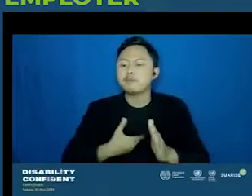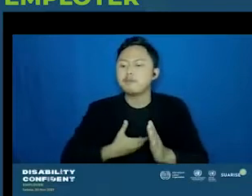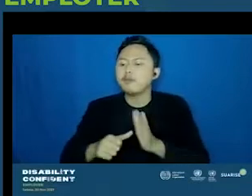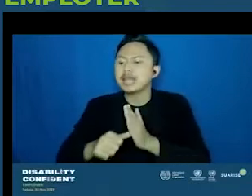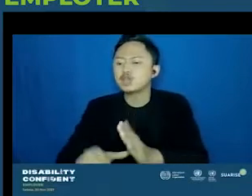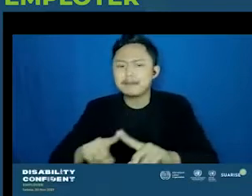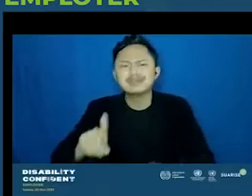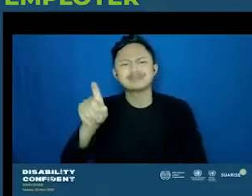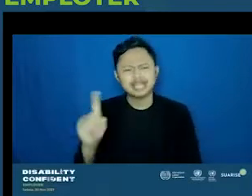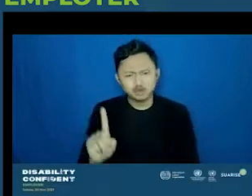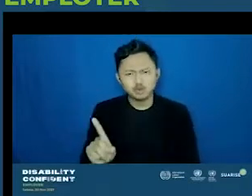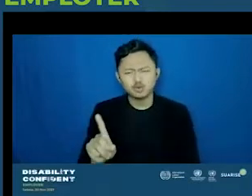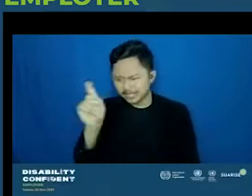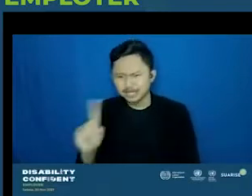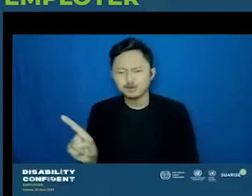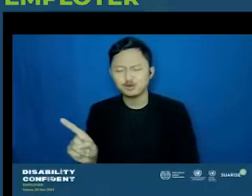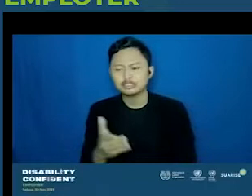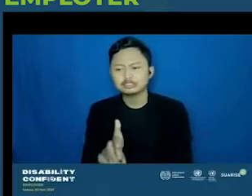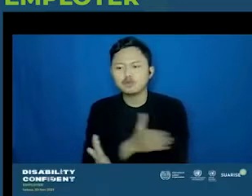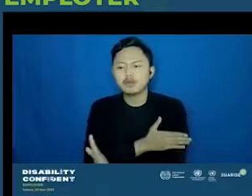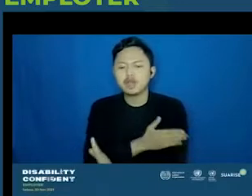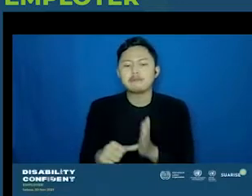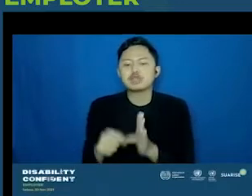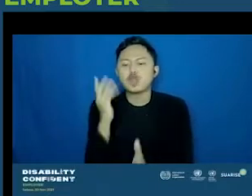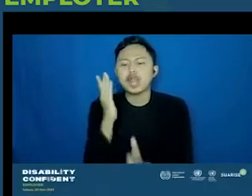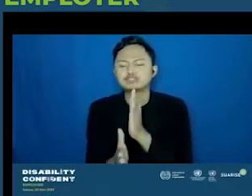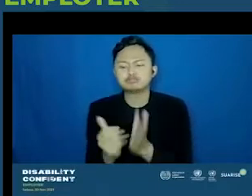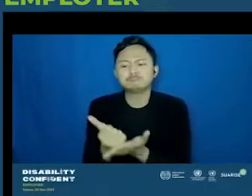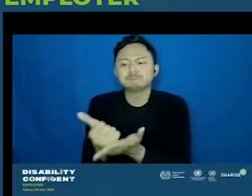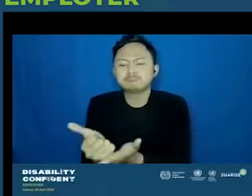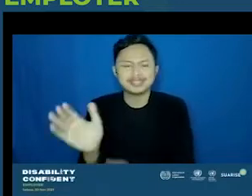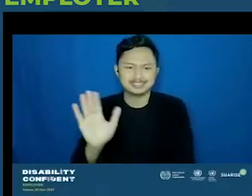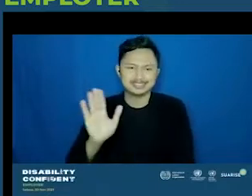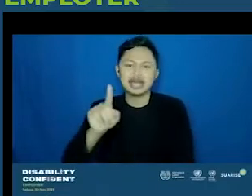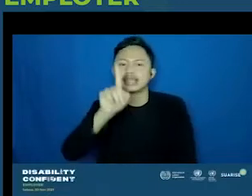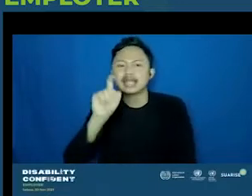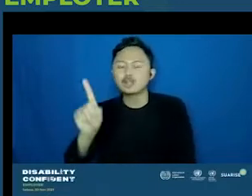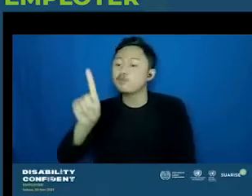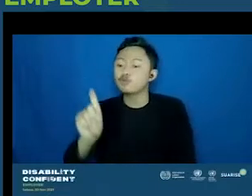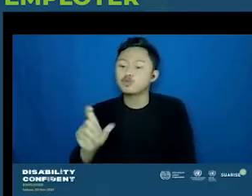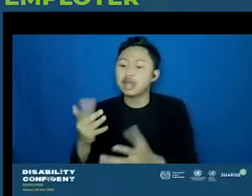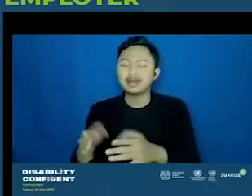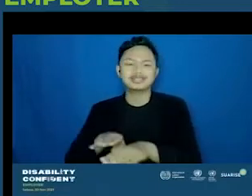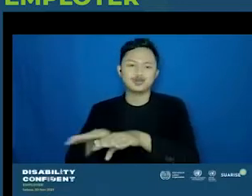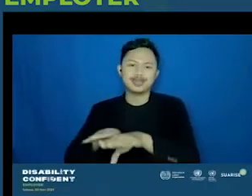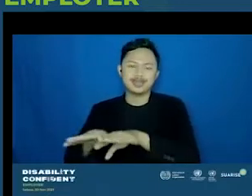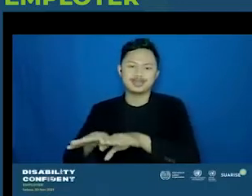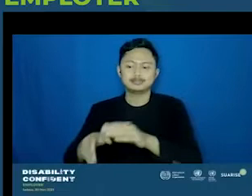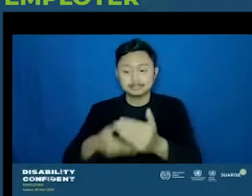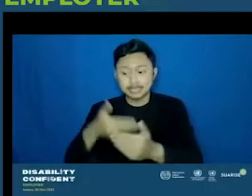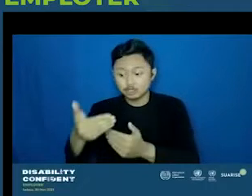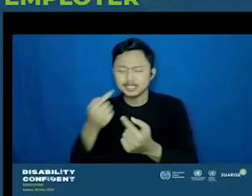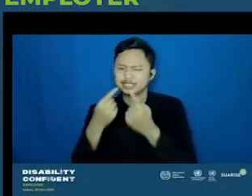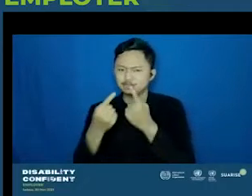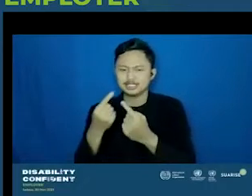Jadi tanya aja dulu, bantuan apa yang memang perlu disediakan, baru kemudian kita memang mendiskusikan hal itu. sih.